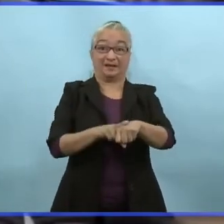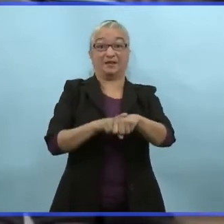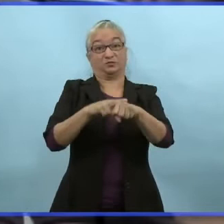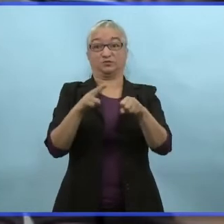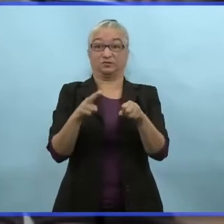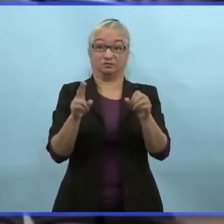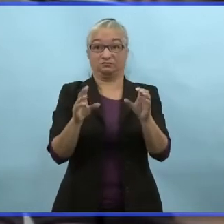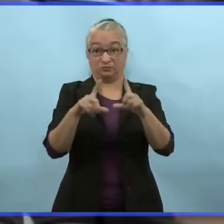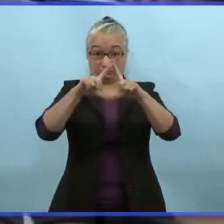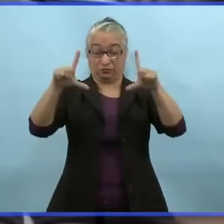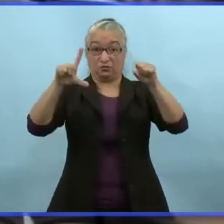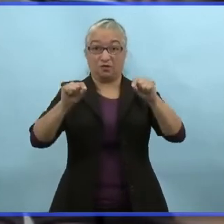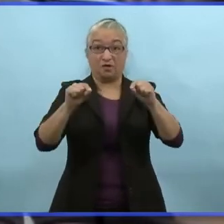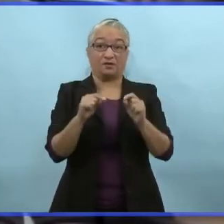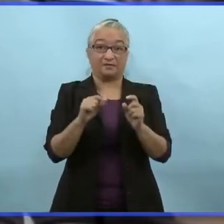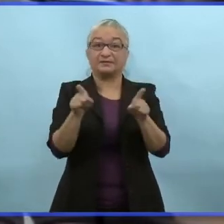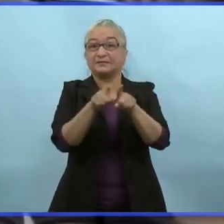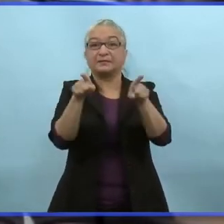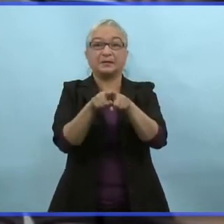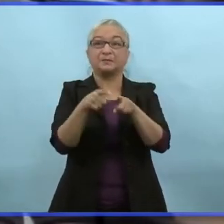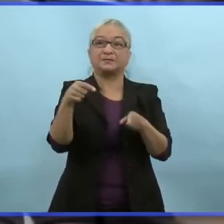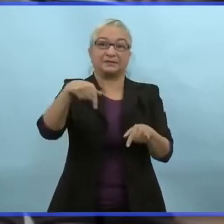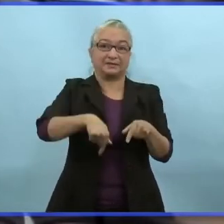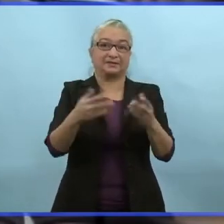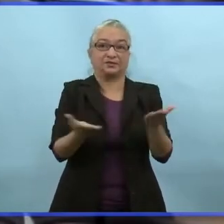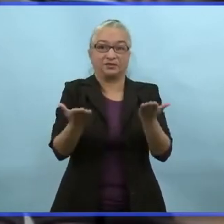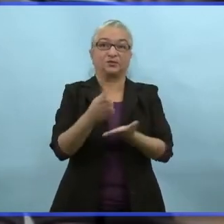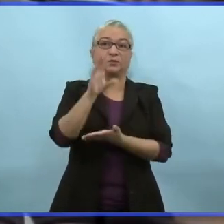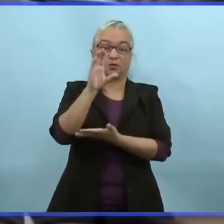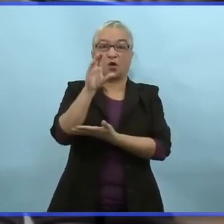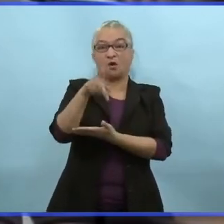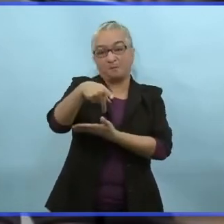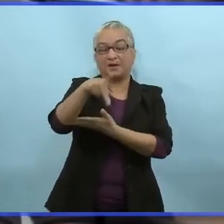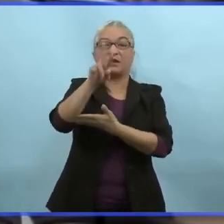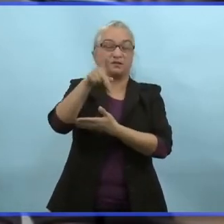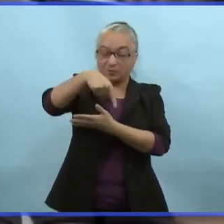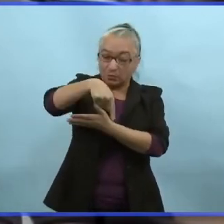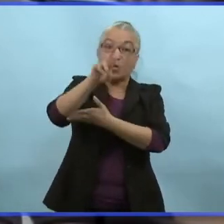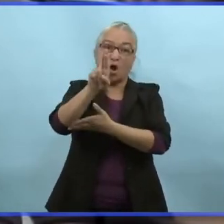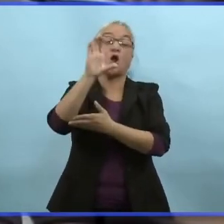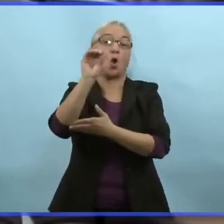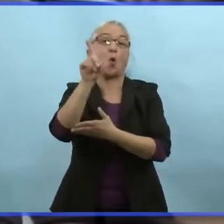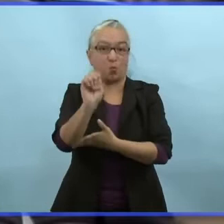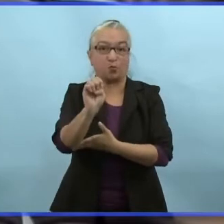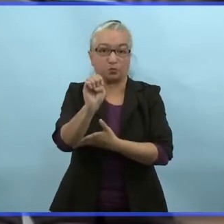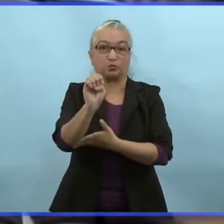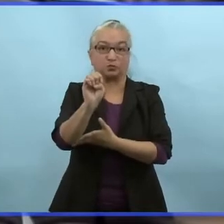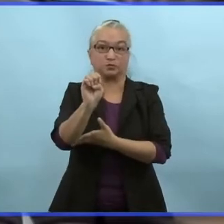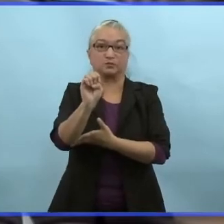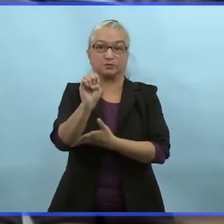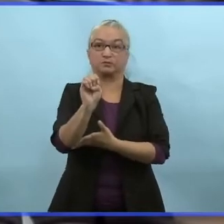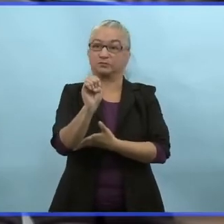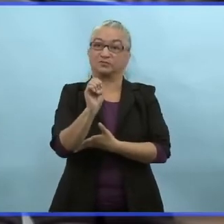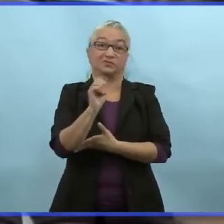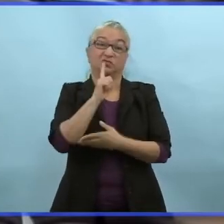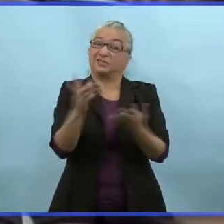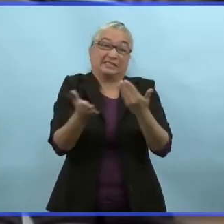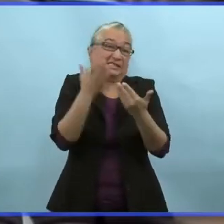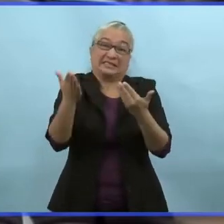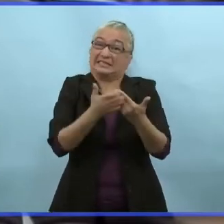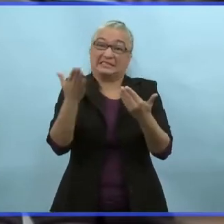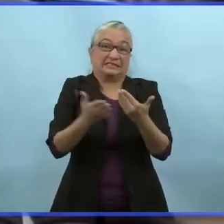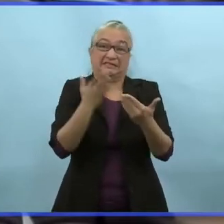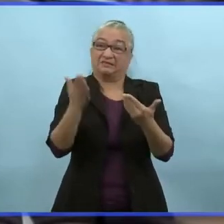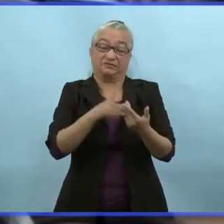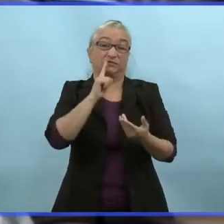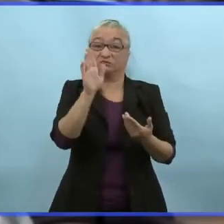La carte nationale utilise un code QR comme notre carte de vaccination provinciale.